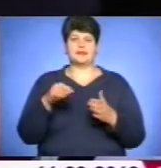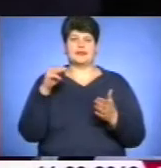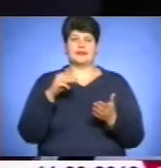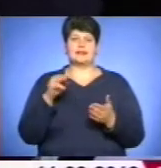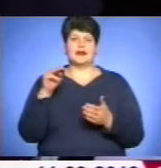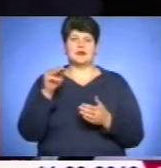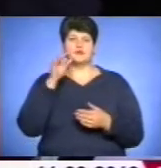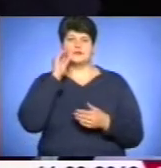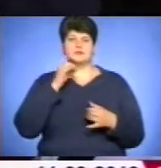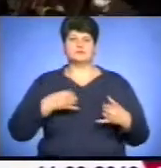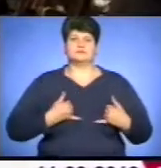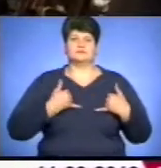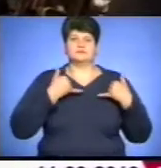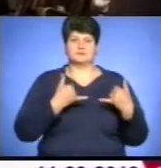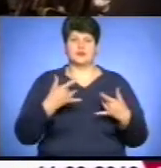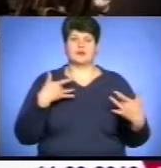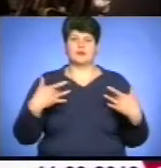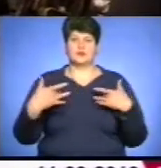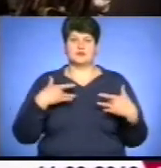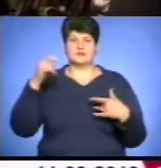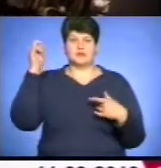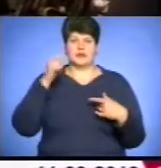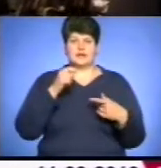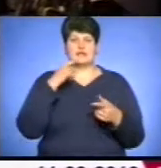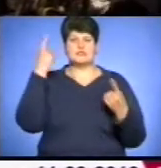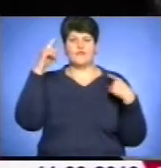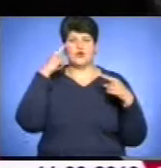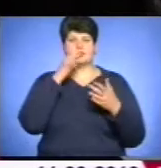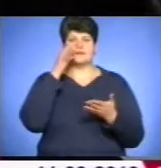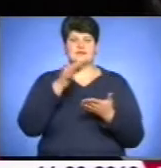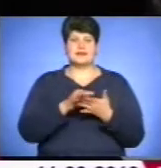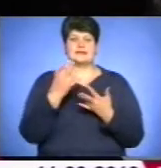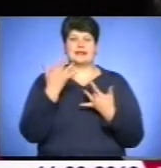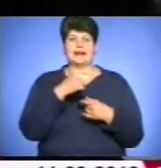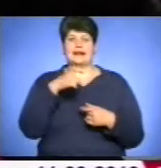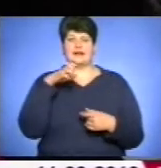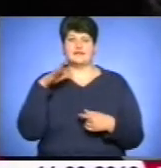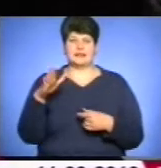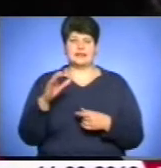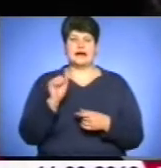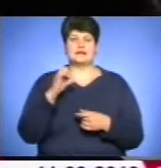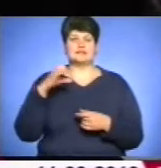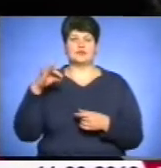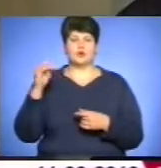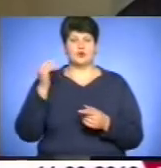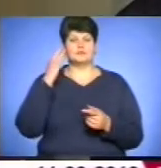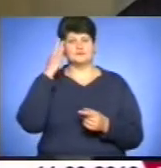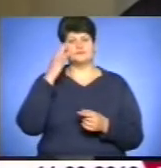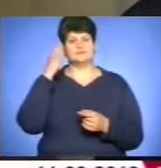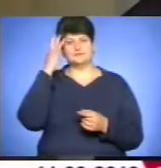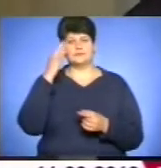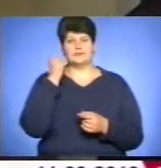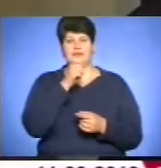концерт. Приїхали до обласного центру із творчим звітом. За кілька хвилин до дійства астролог Іван Круп'як розмірковує над